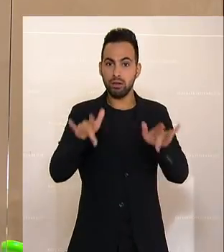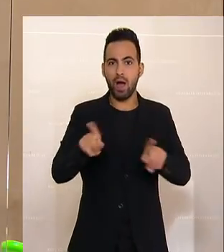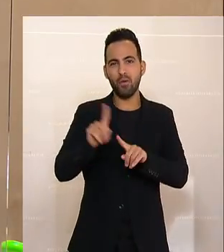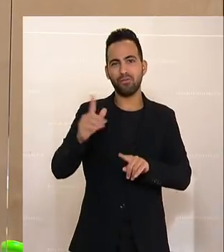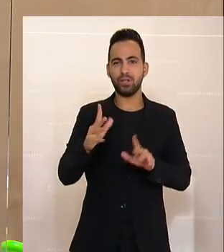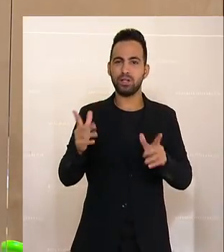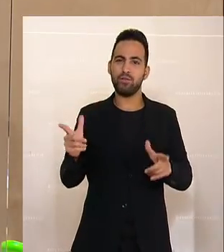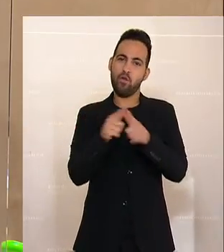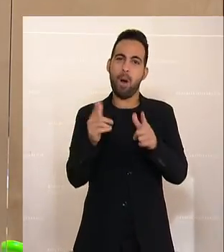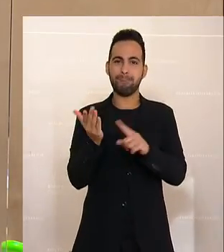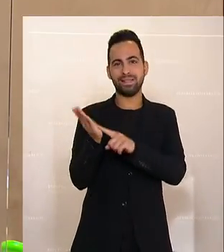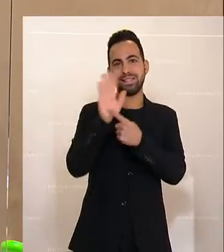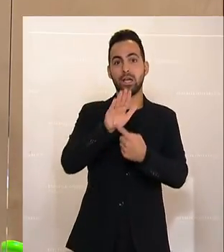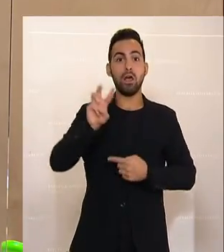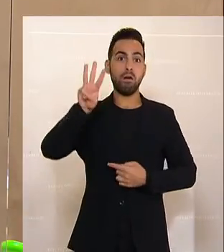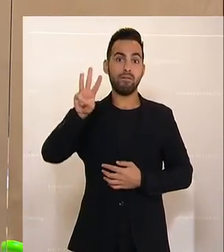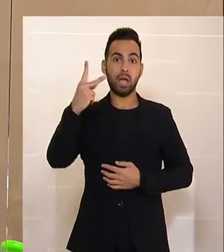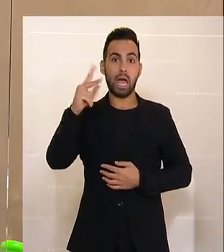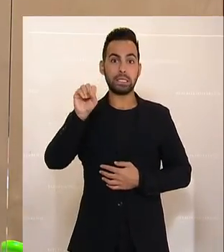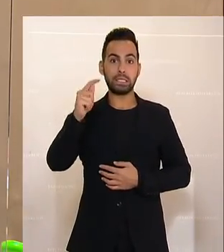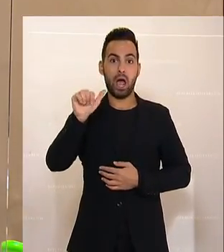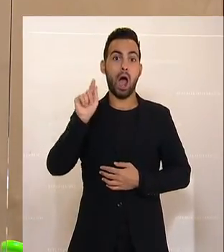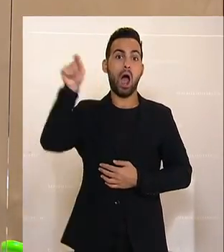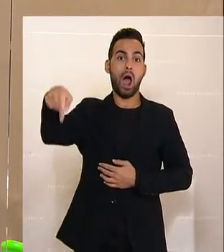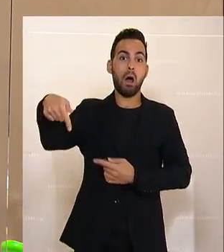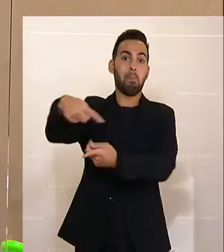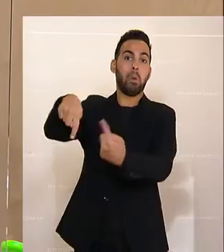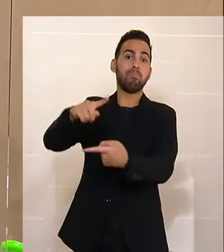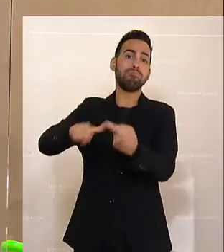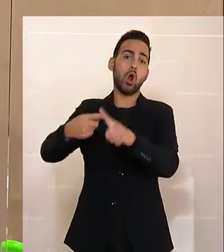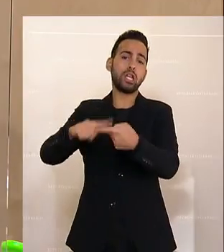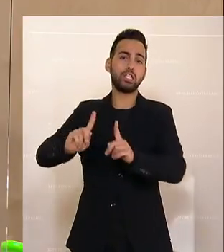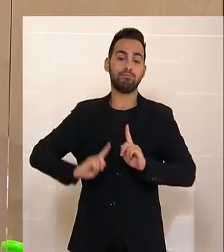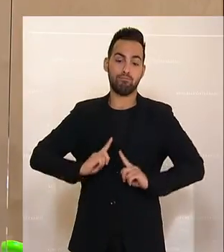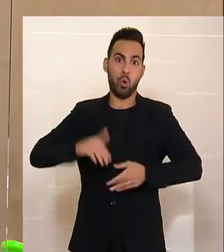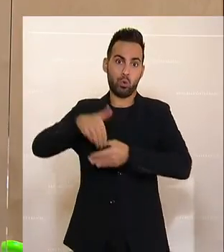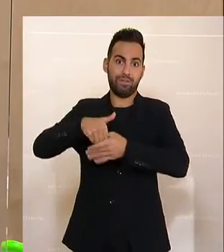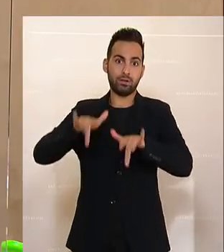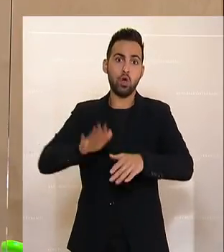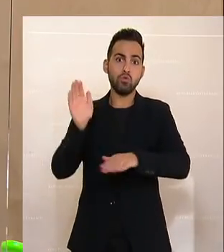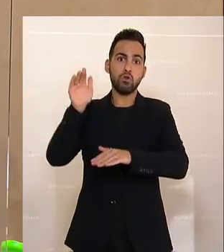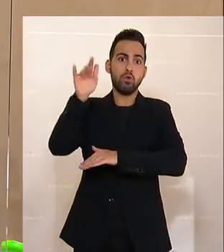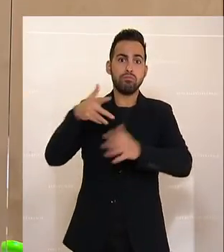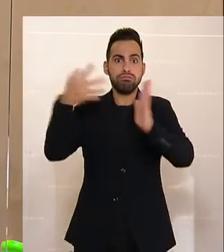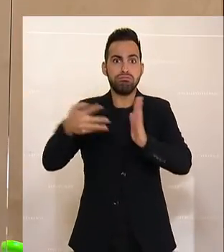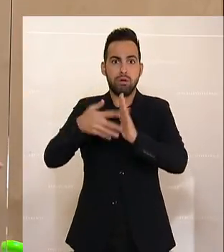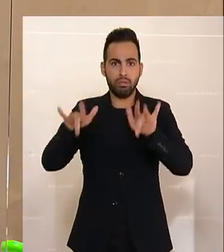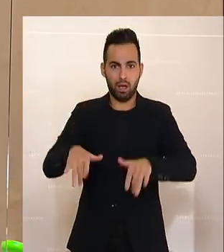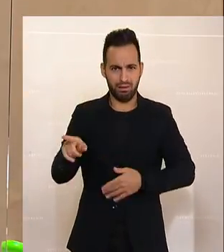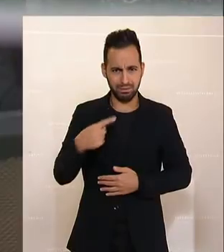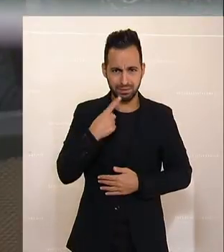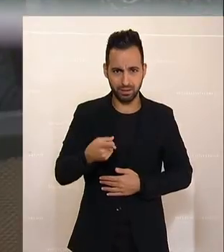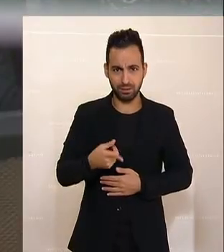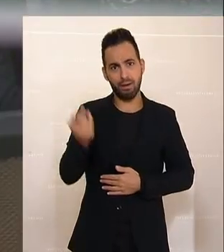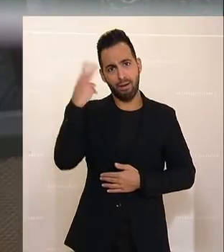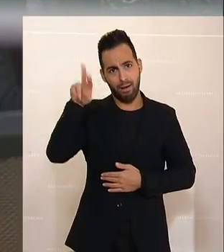geweckt werden soll, dass die WKStA politisch motiviert und überschießend agiert. Herr Kurz, Sie machen der